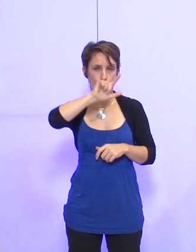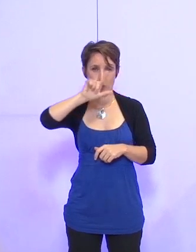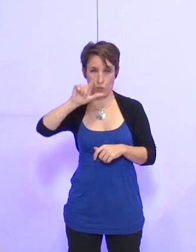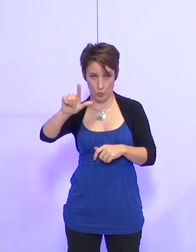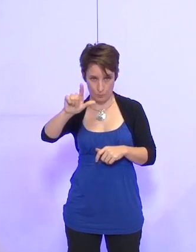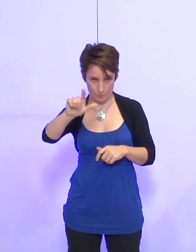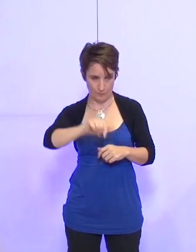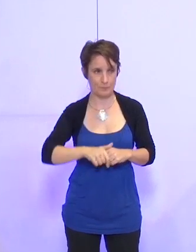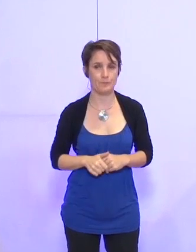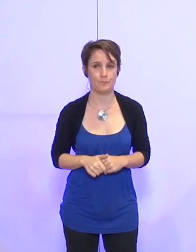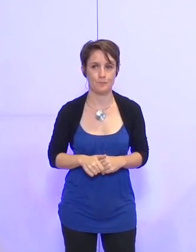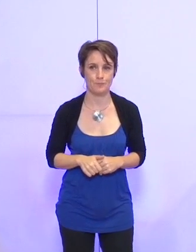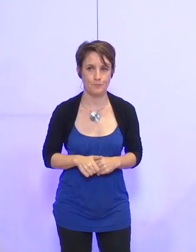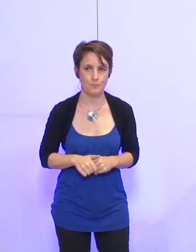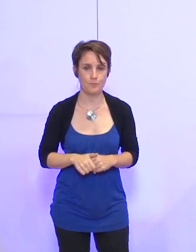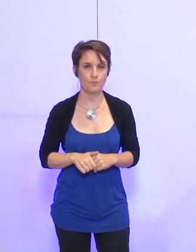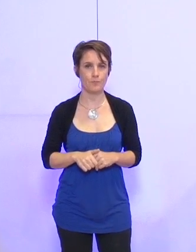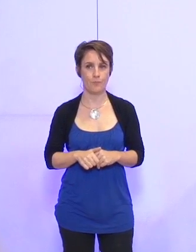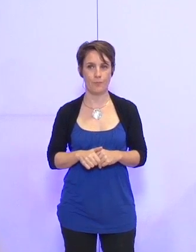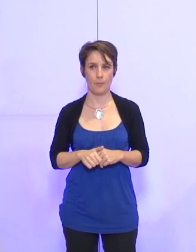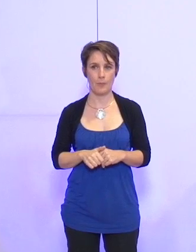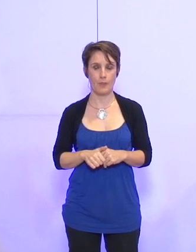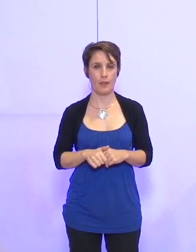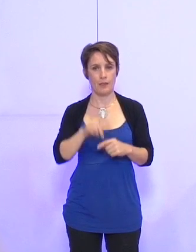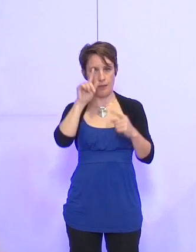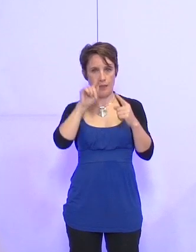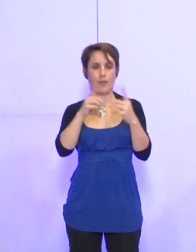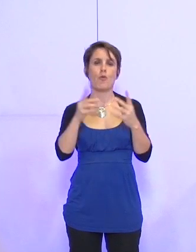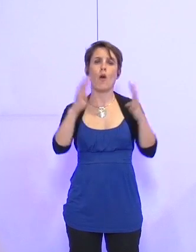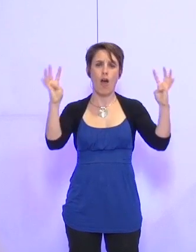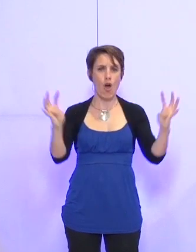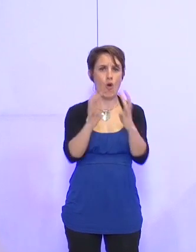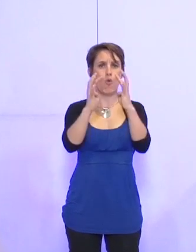porte sur les rencontres du cinéma de montagne.